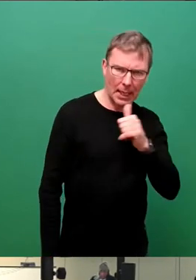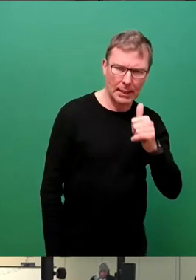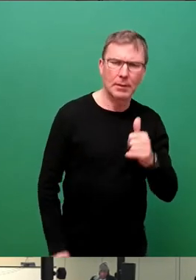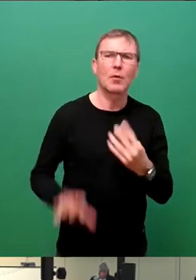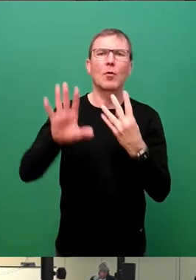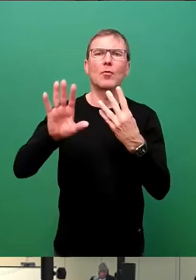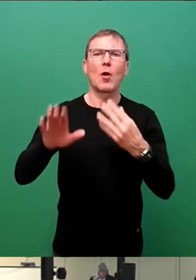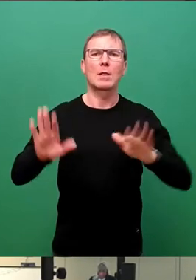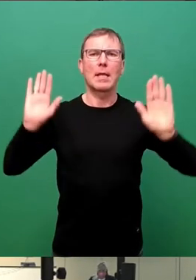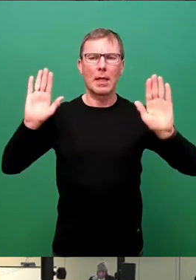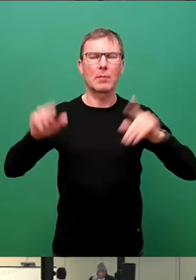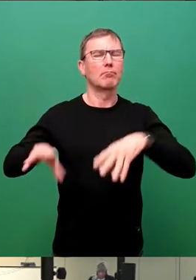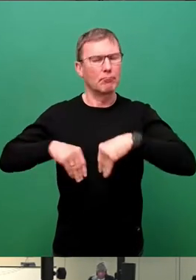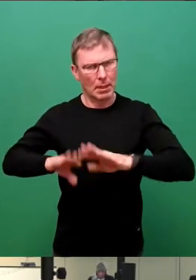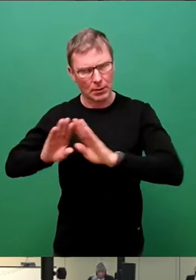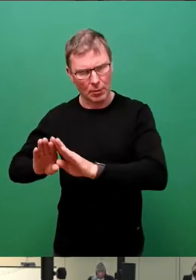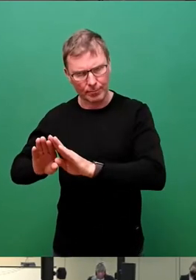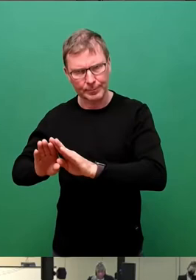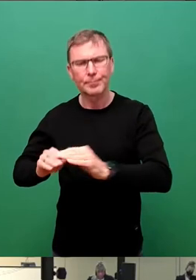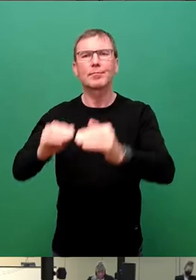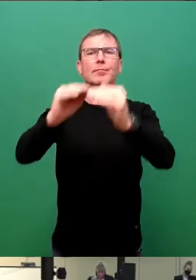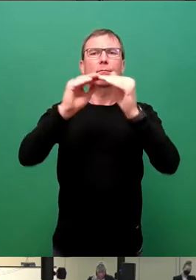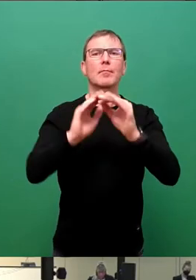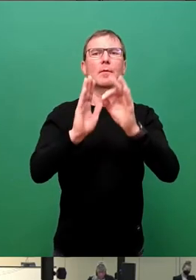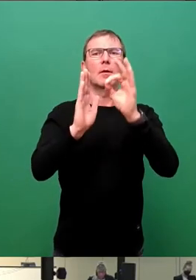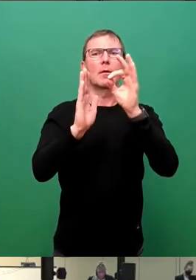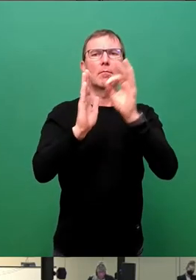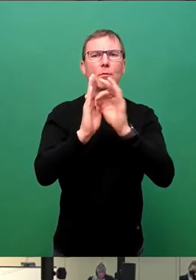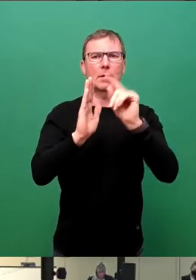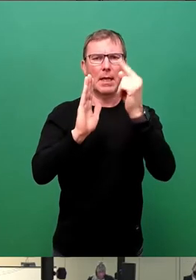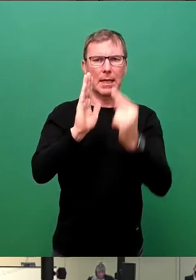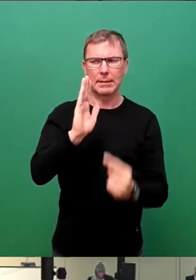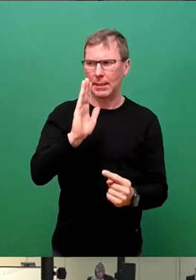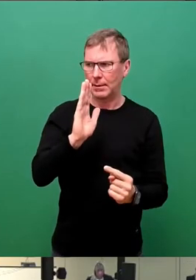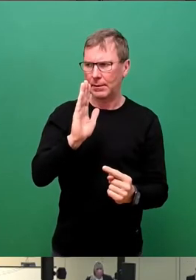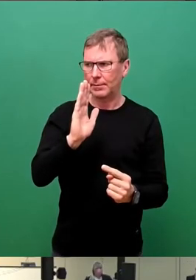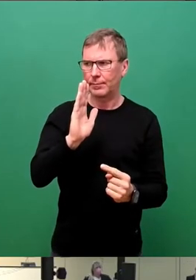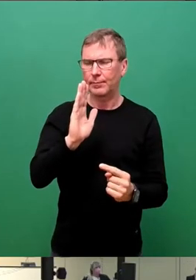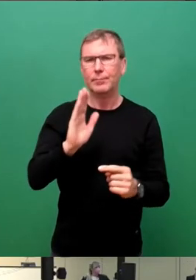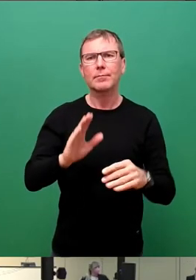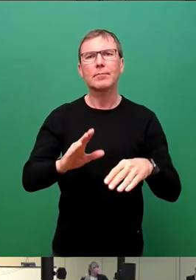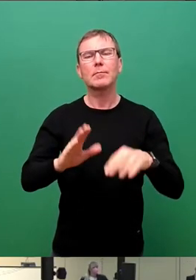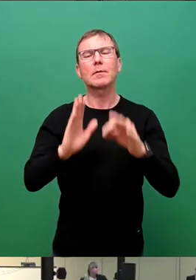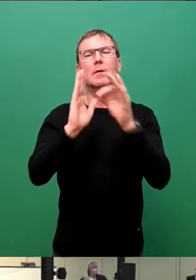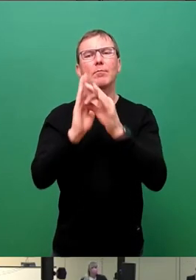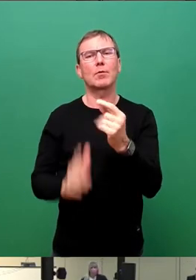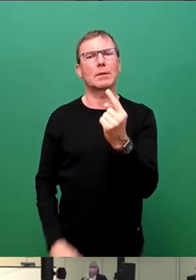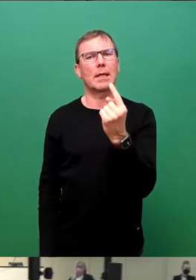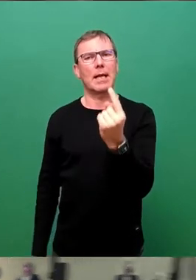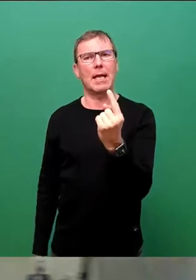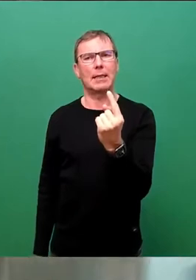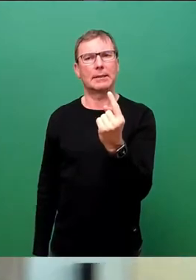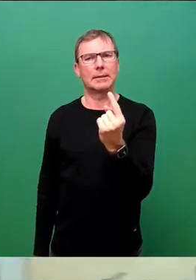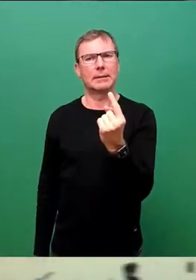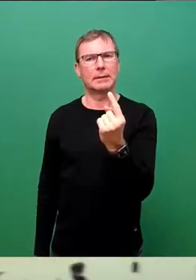Dann kommen wir zu den einzelnen Punkten, beginnen mit dem Punkt 1. Wer dem Punkt